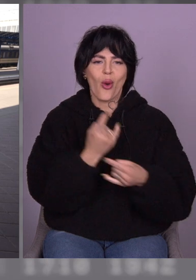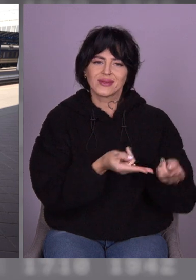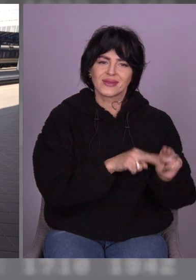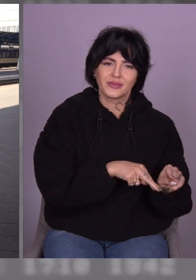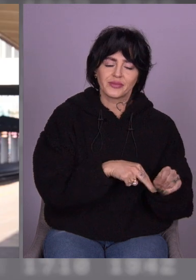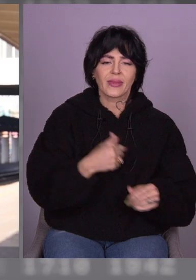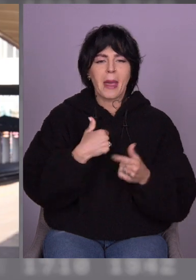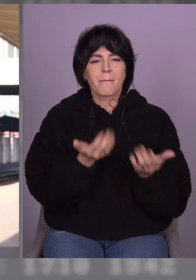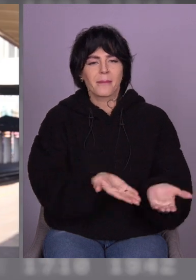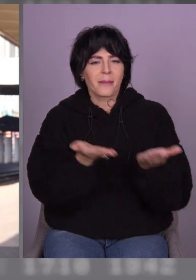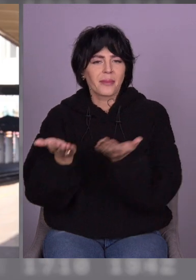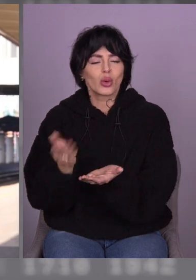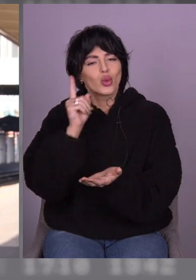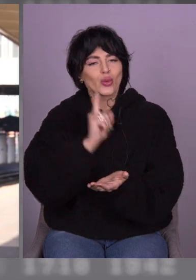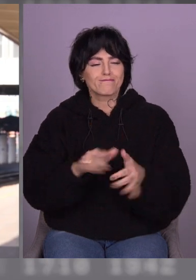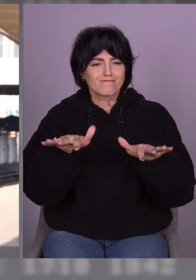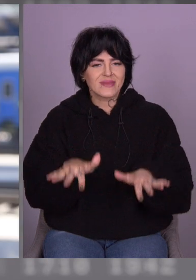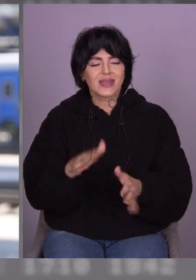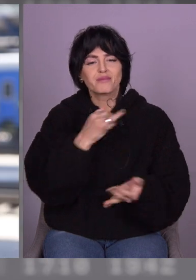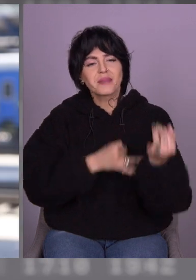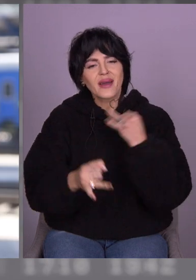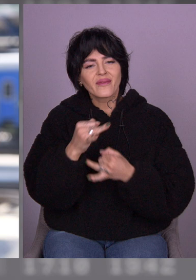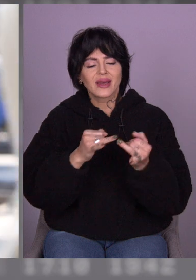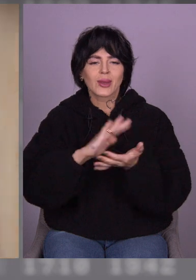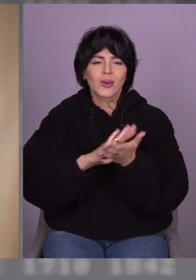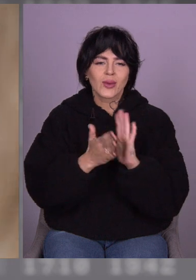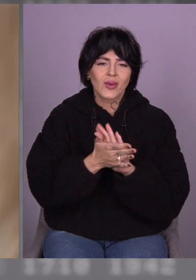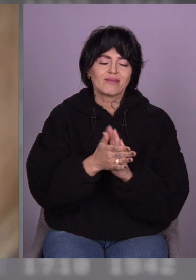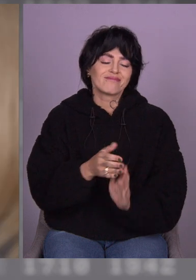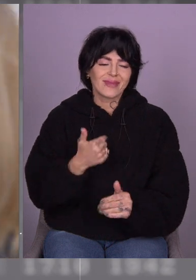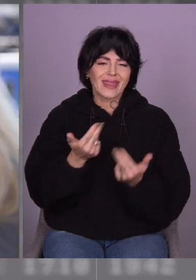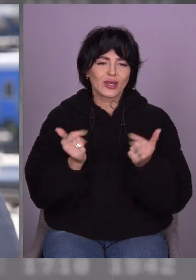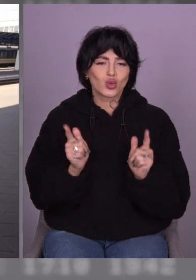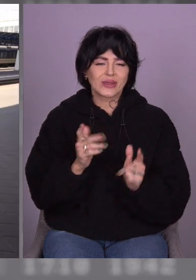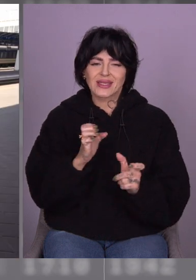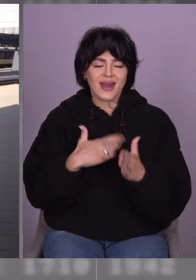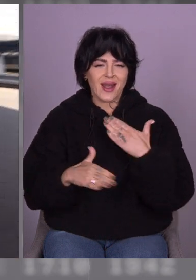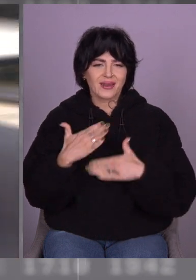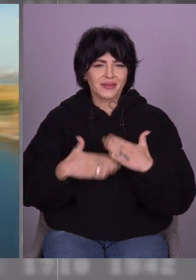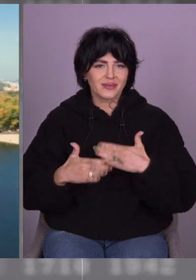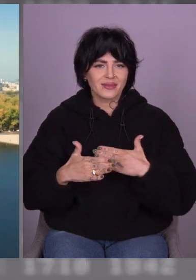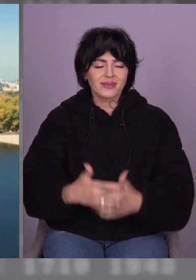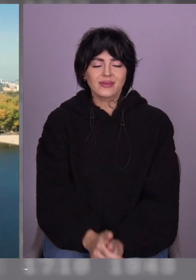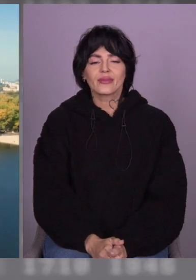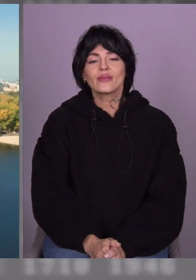в більш затишне місце, щоб про все домовитися, поговорити. З радістю. Так? Ходімо. Так. Пішли.